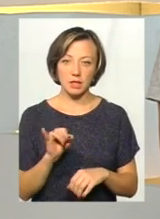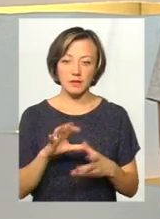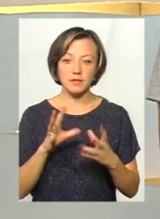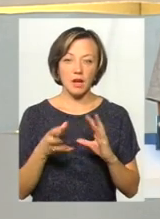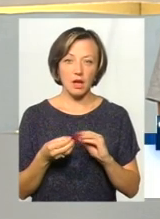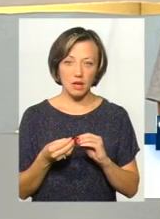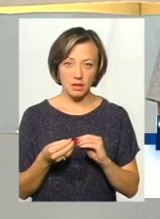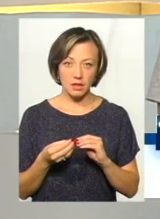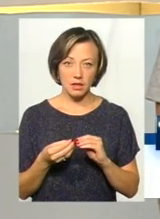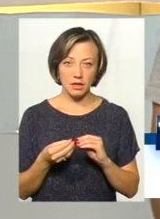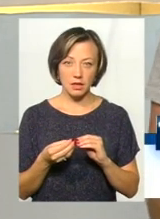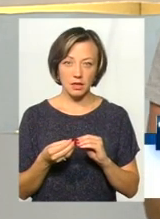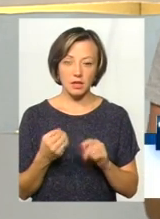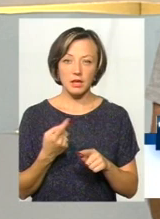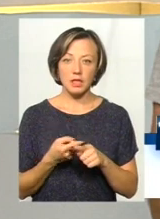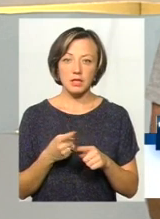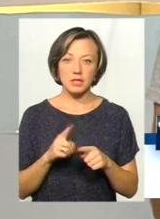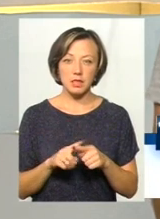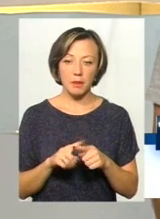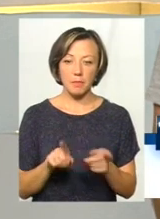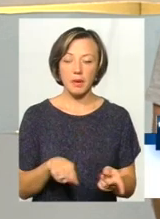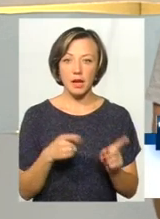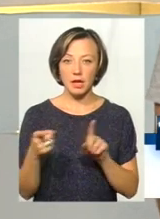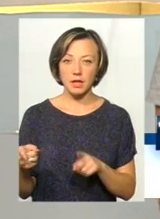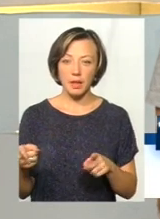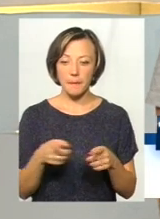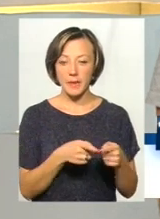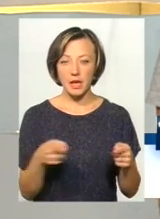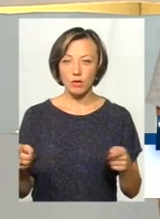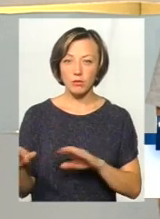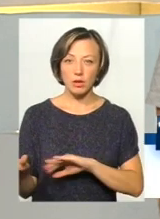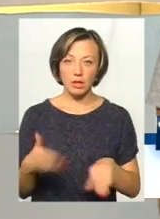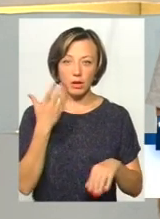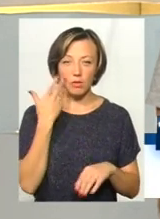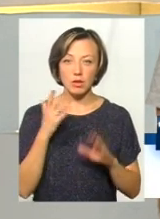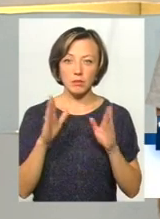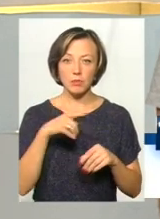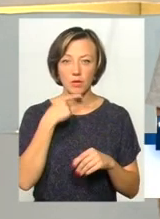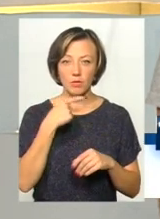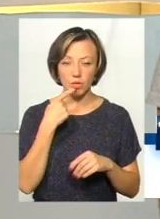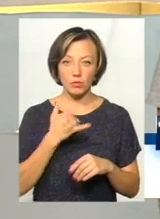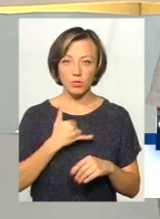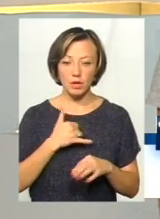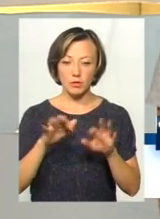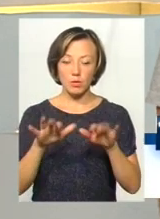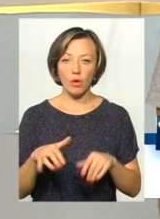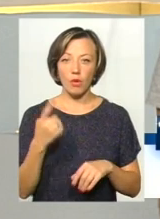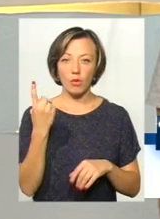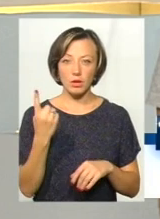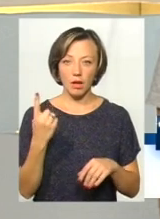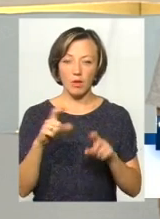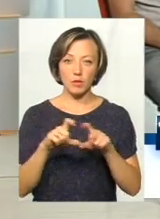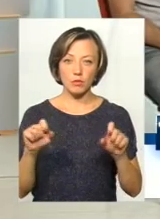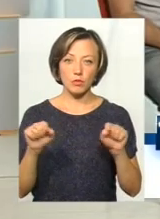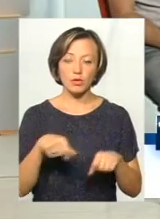І взагалі, це коли перехідний період пройде, коли ми будемо говорити про те, що в нас комп'ютеризована повністю одна амбулаторія, можна